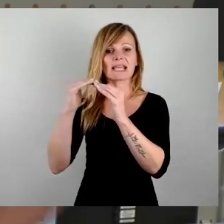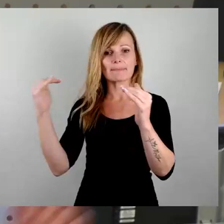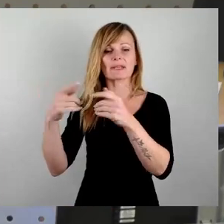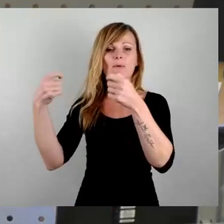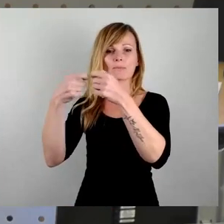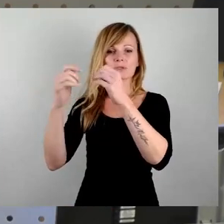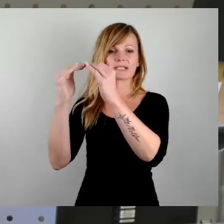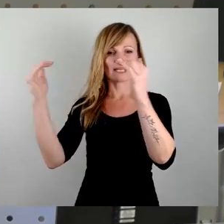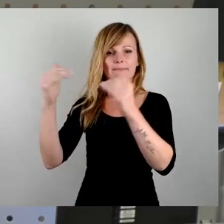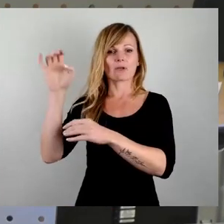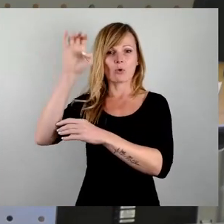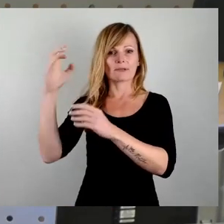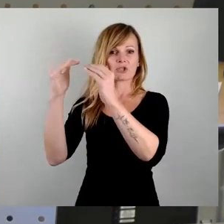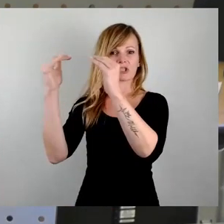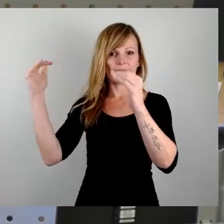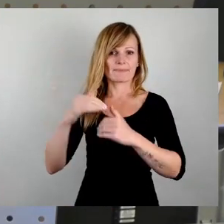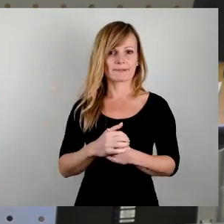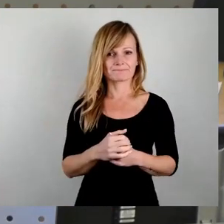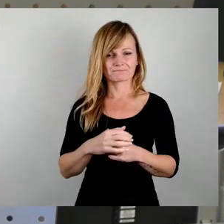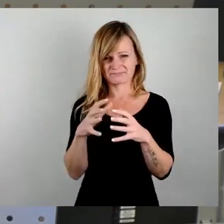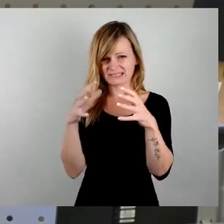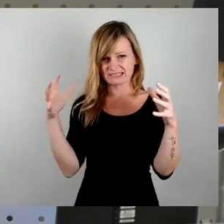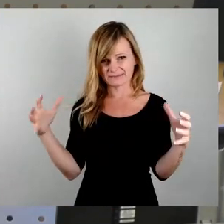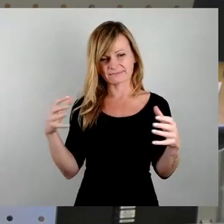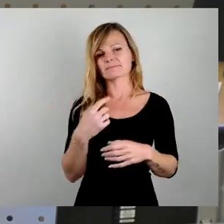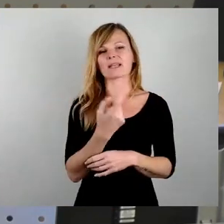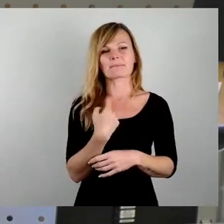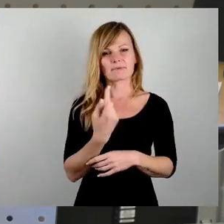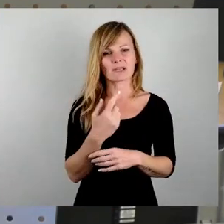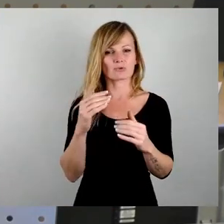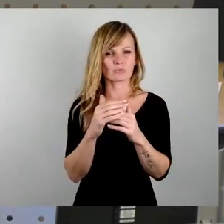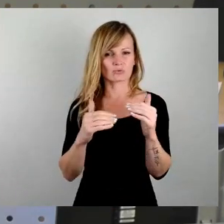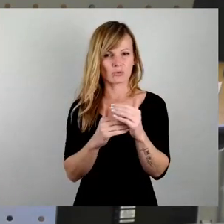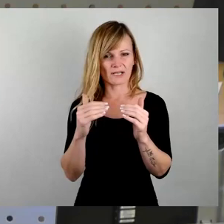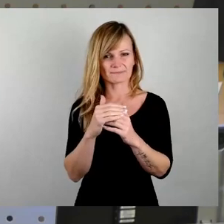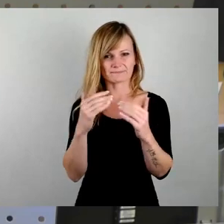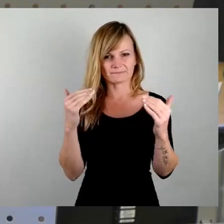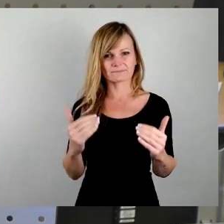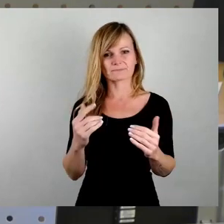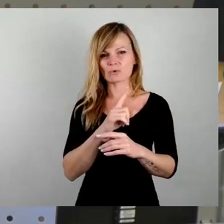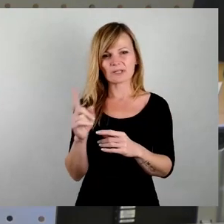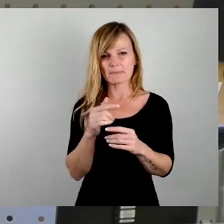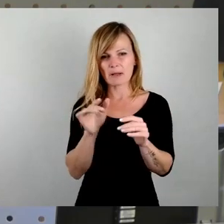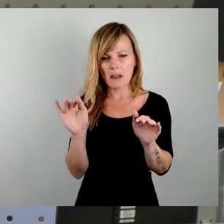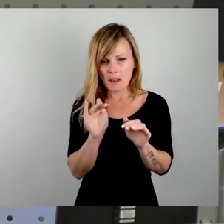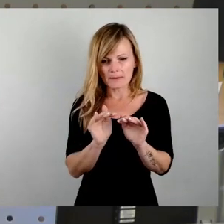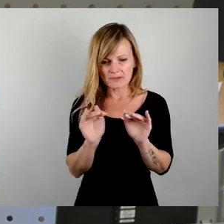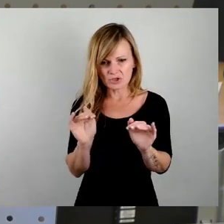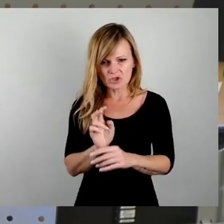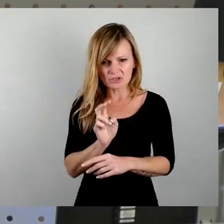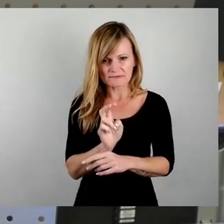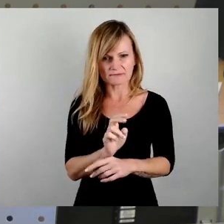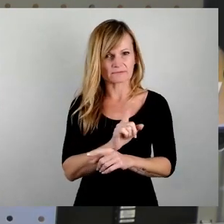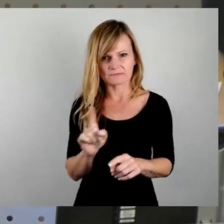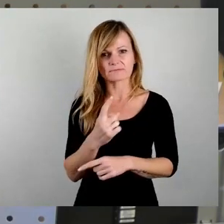Riesending. Aber wir werden strukturell noch nicht mal an den Katzentisch gelassen. Wir werden als Stadträte